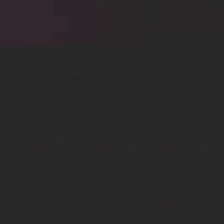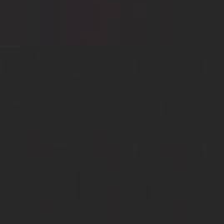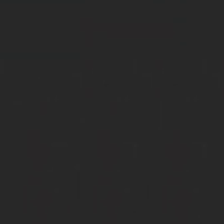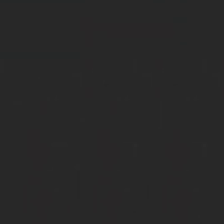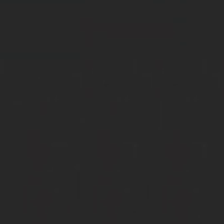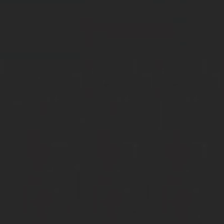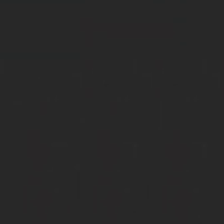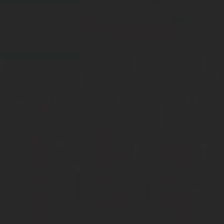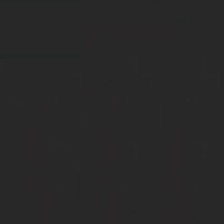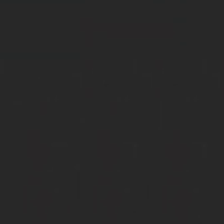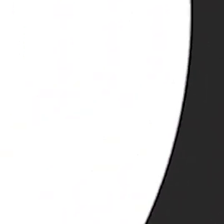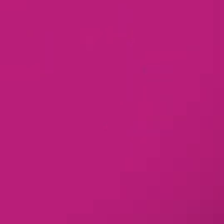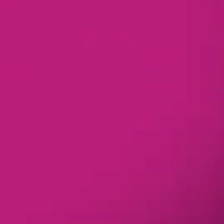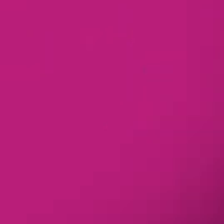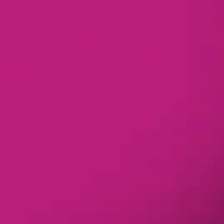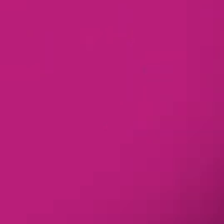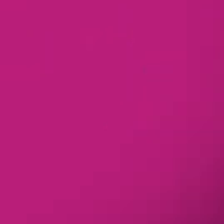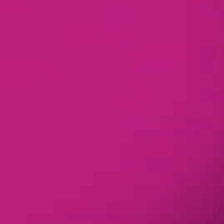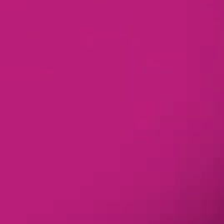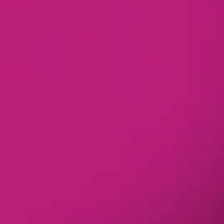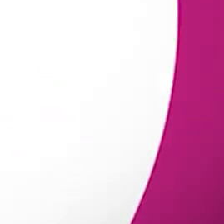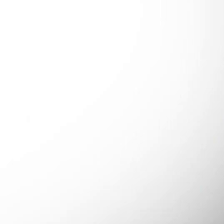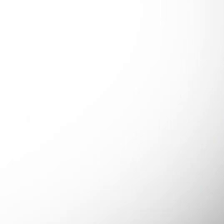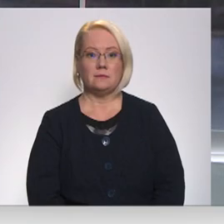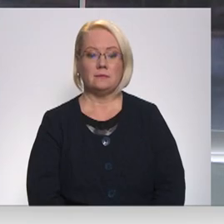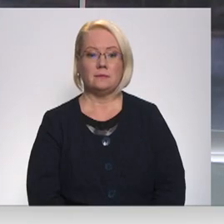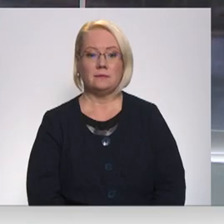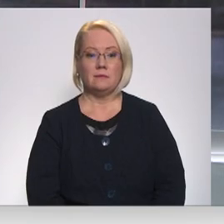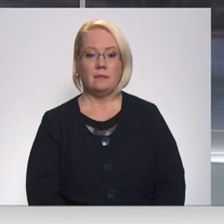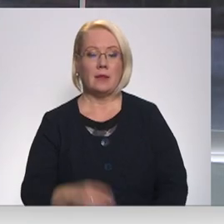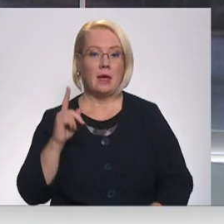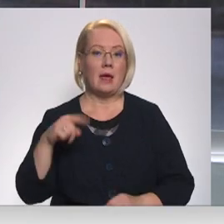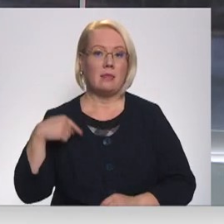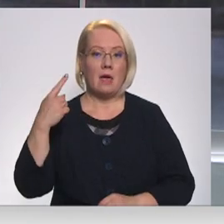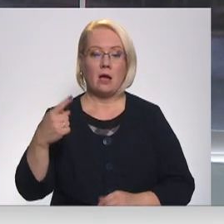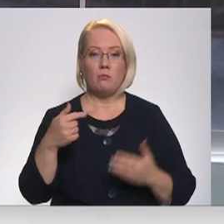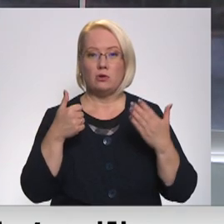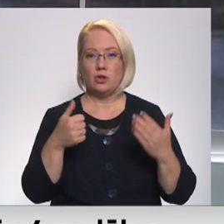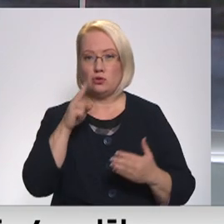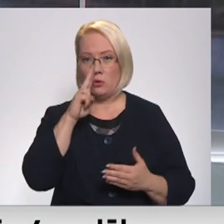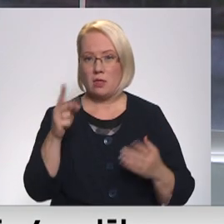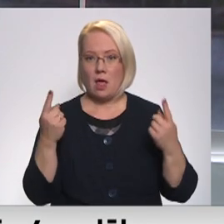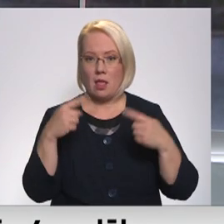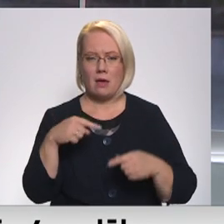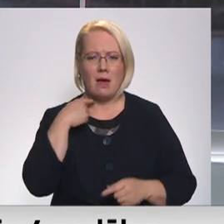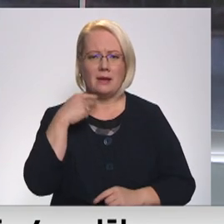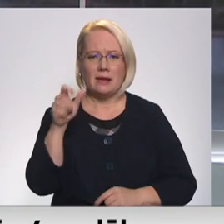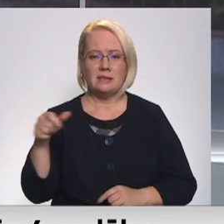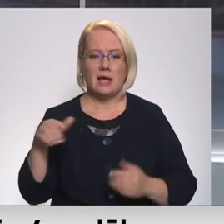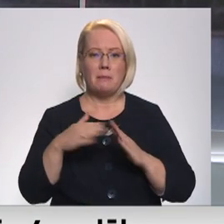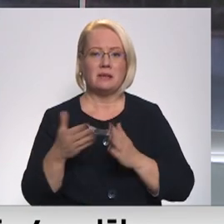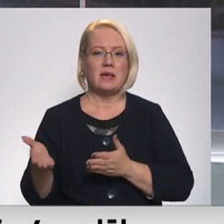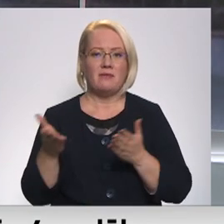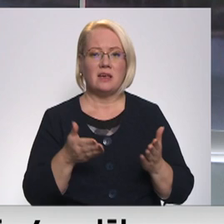Re! Viss ēters ir te! Nākamo sešanadēļu laikā rīdziniekiem un pilsētas viesiem